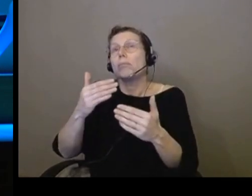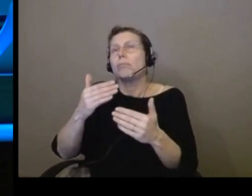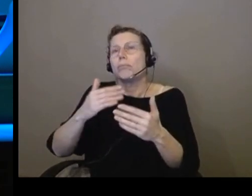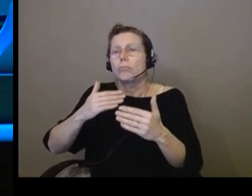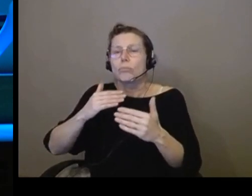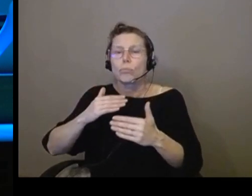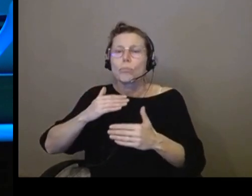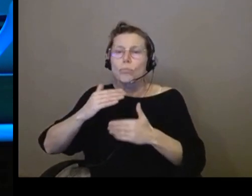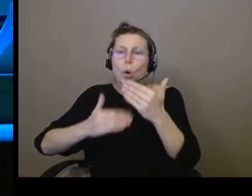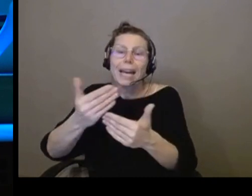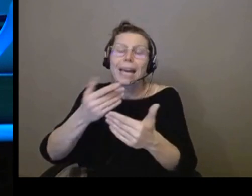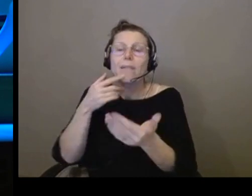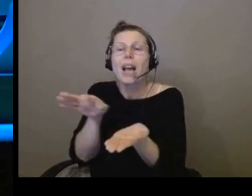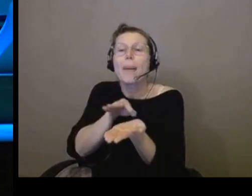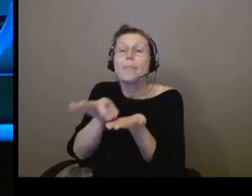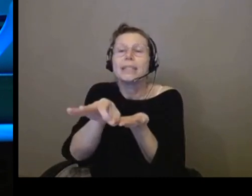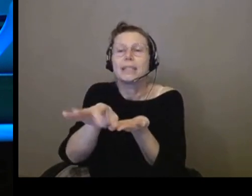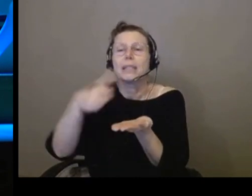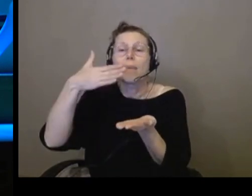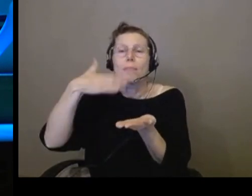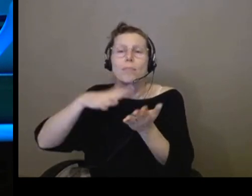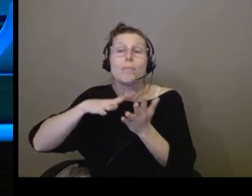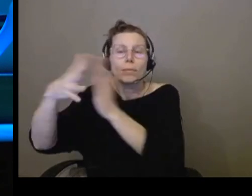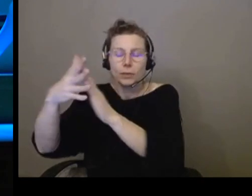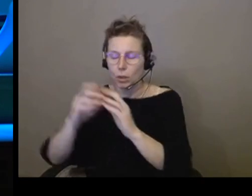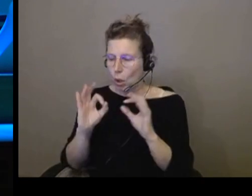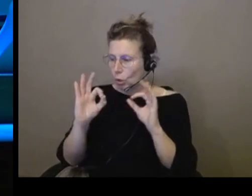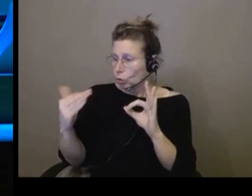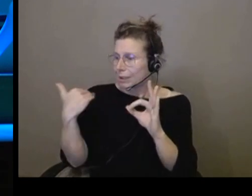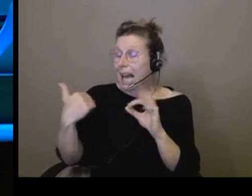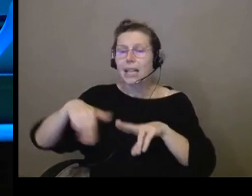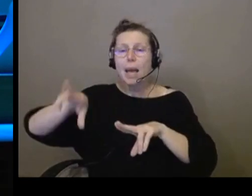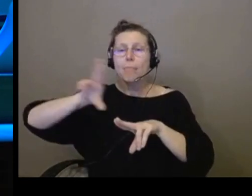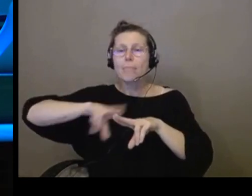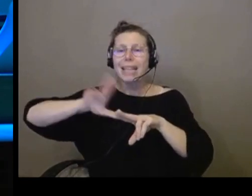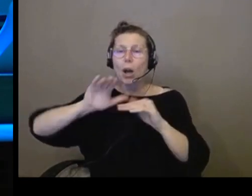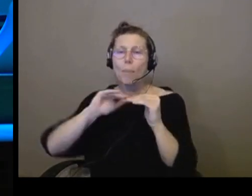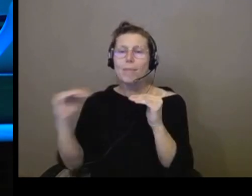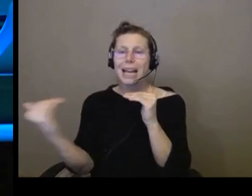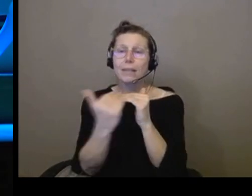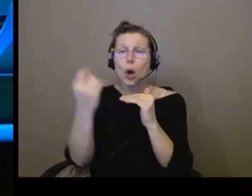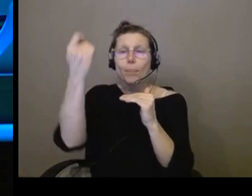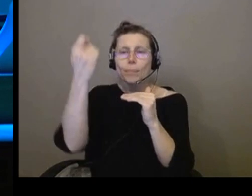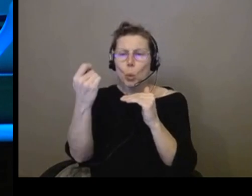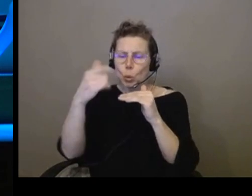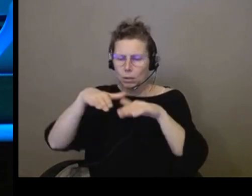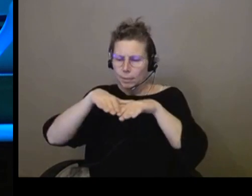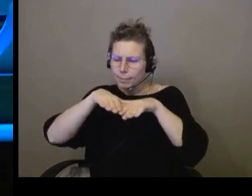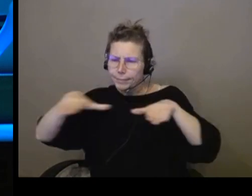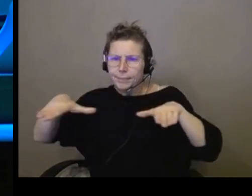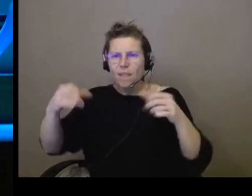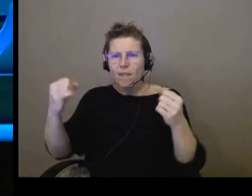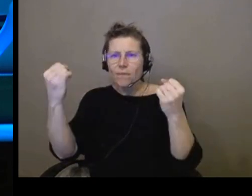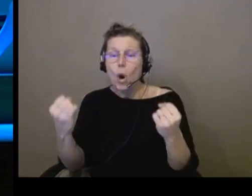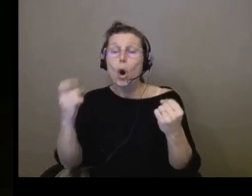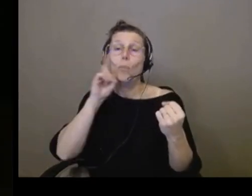'amélioration, on a renforcé, par exemple, la maintenance des plateformes des bus parce qu'ils nous étaient signalés qu'ils étaient souvent en panne.